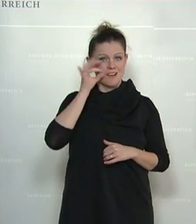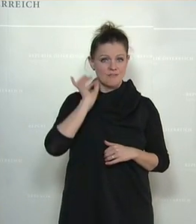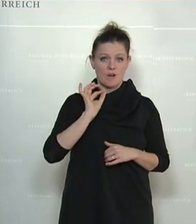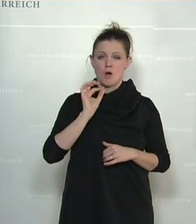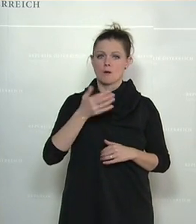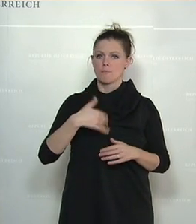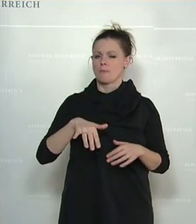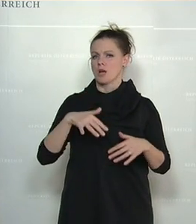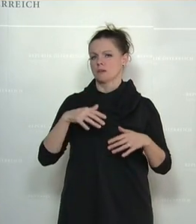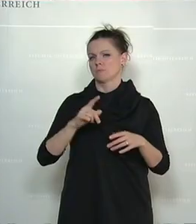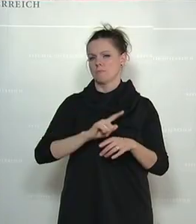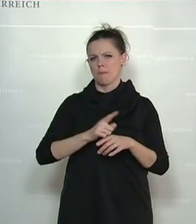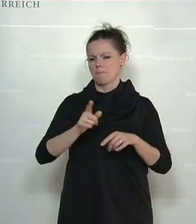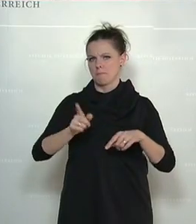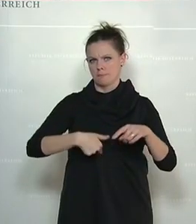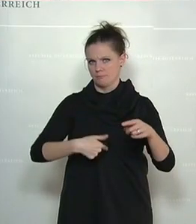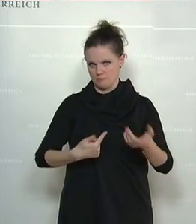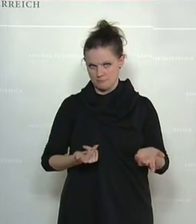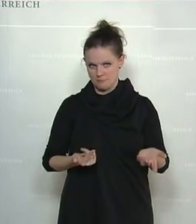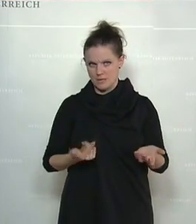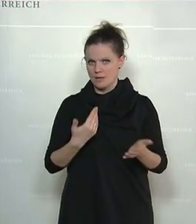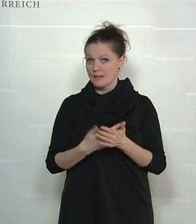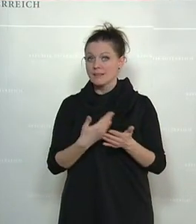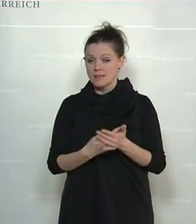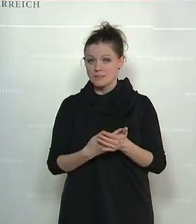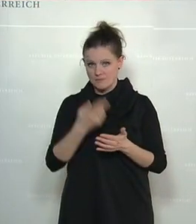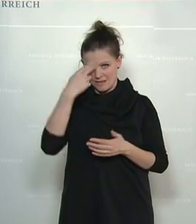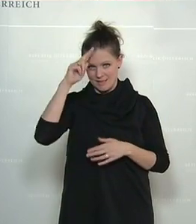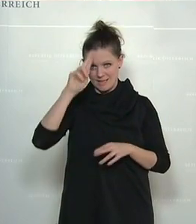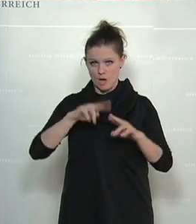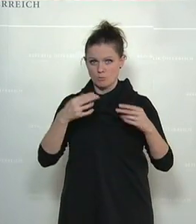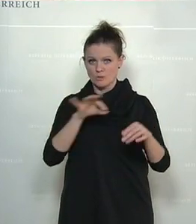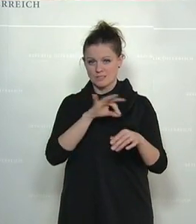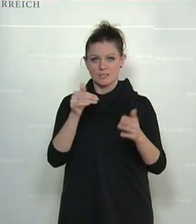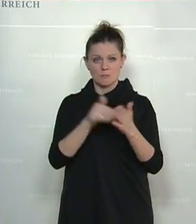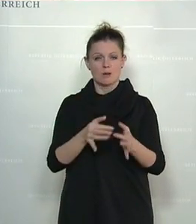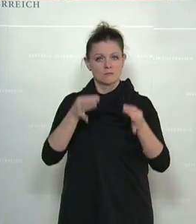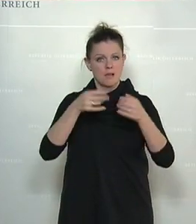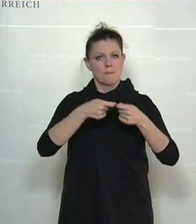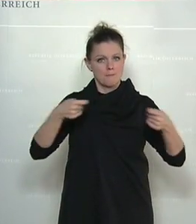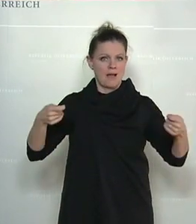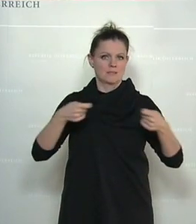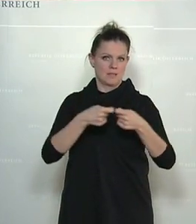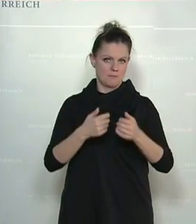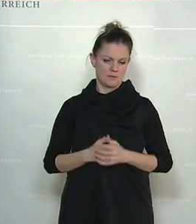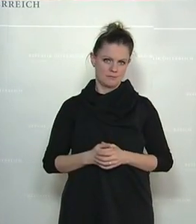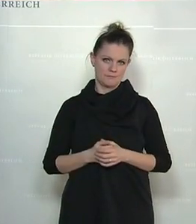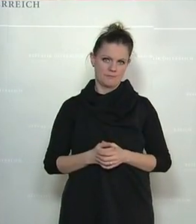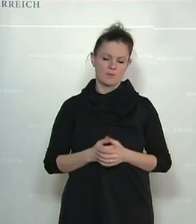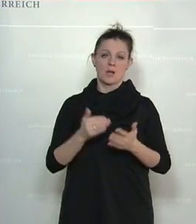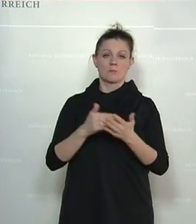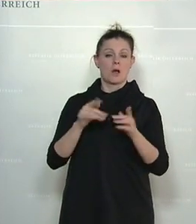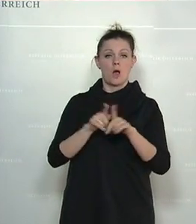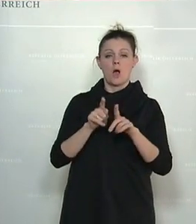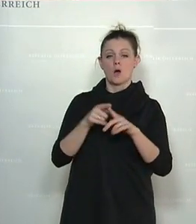gekündigt. Und deswegen, Herr Bundeskanzler, braucht es hier Maßnahmen. Es braucht aber auch Maßnahmen für die